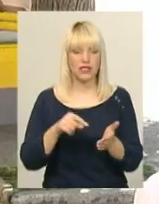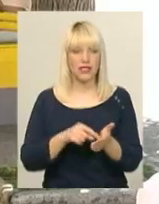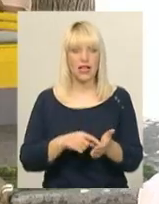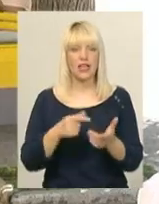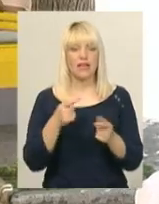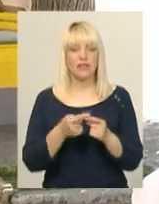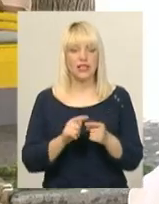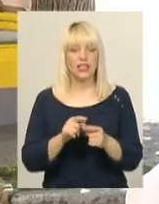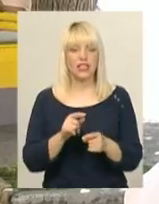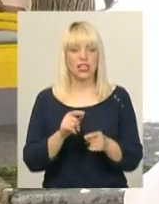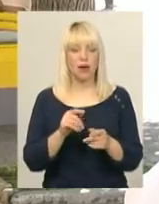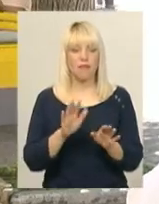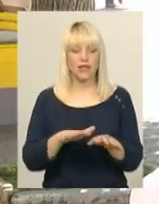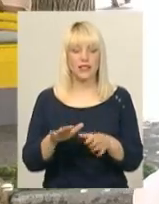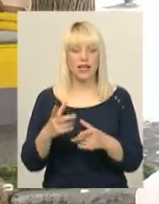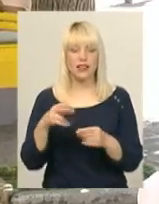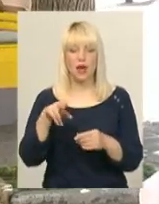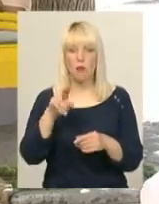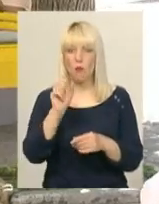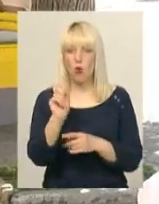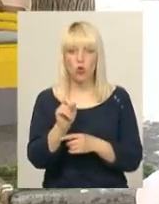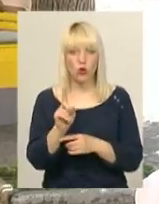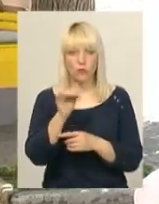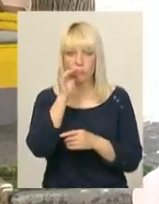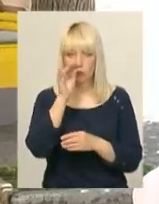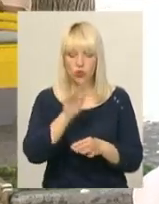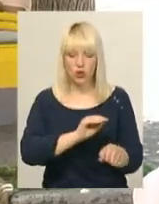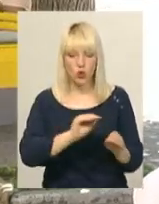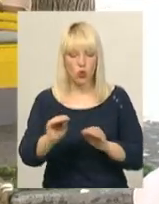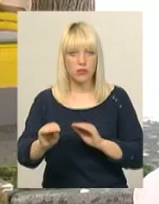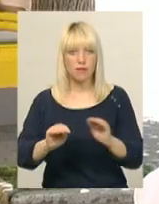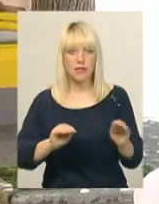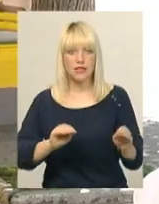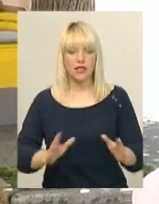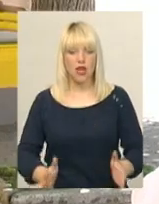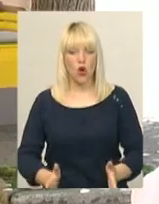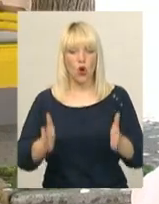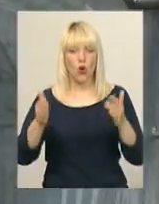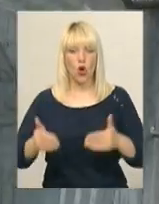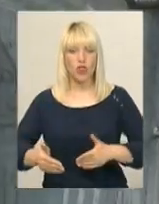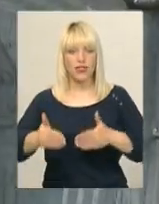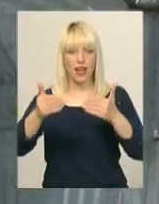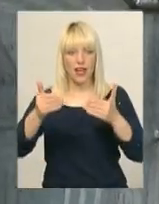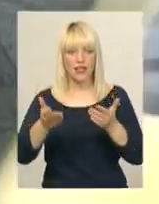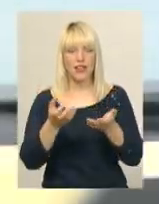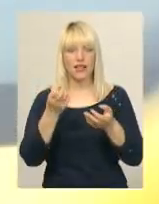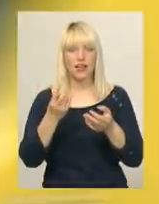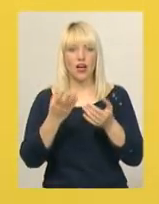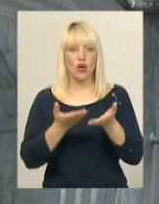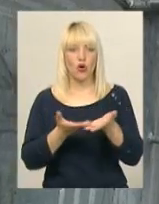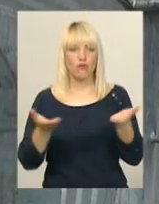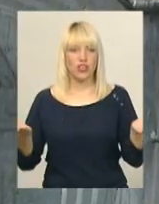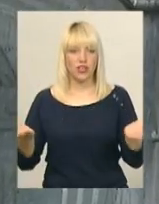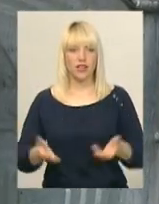де взагалі по нормах неможливо розмістити контейнери відкриті. Наталія Сідова, Олександр